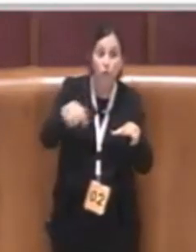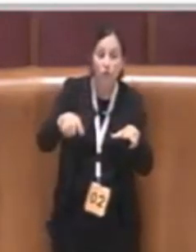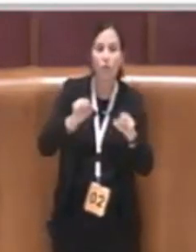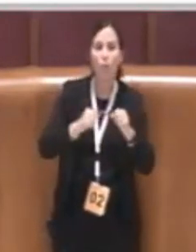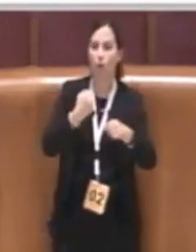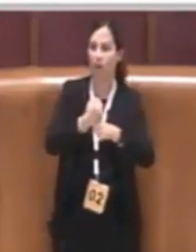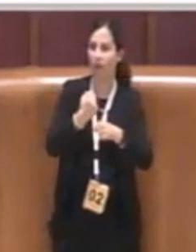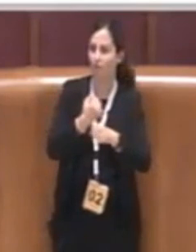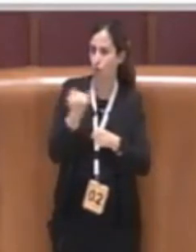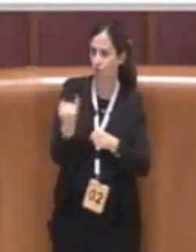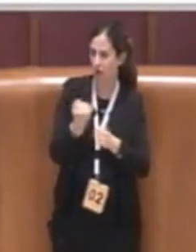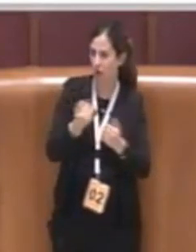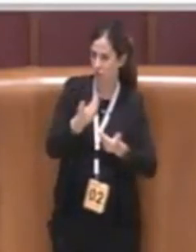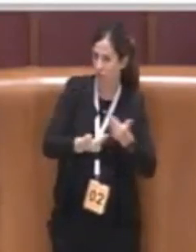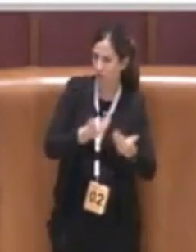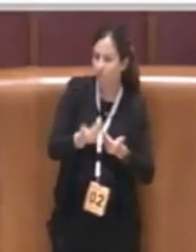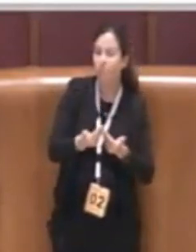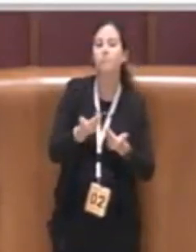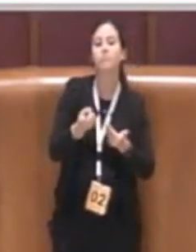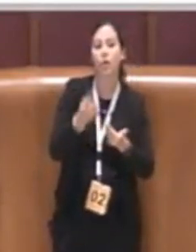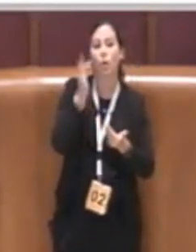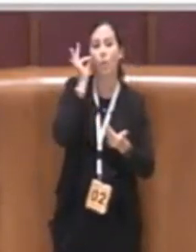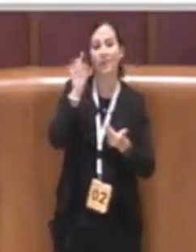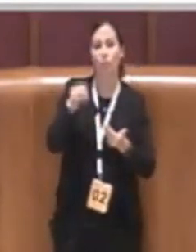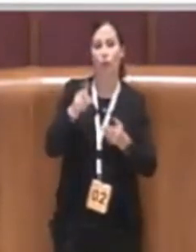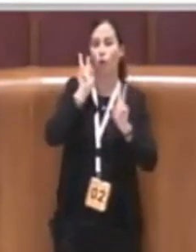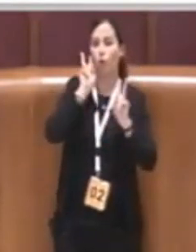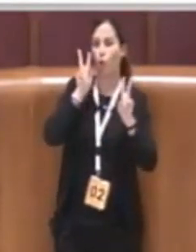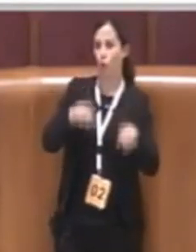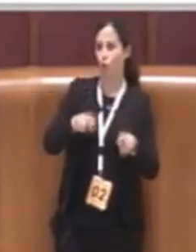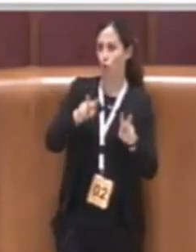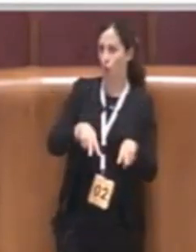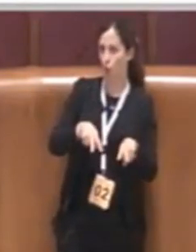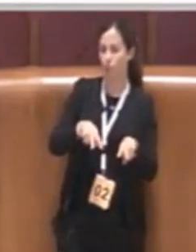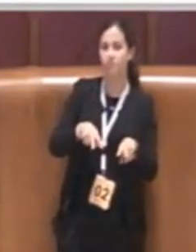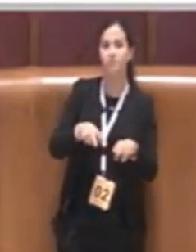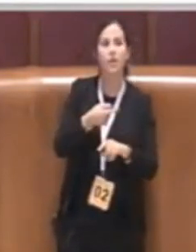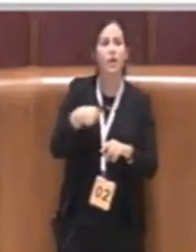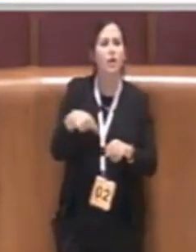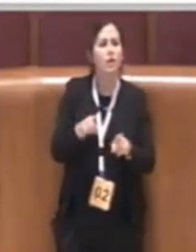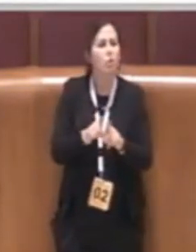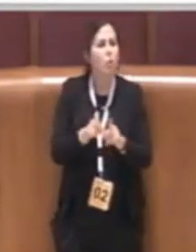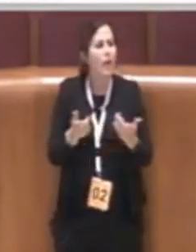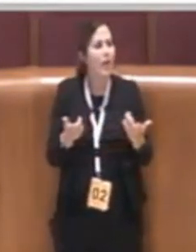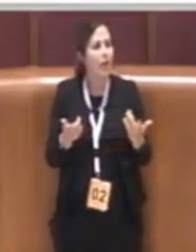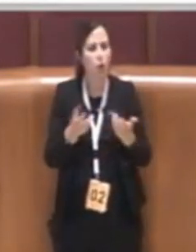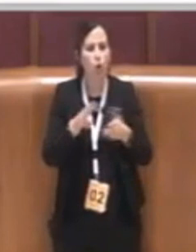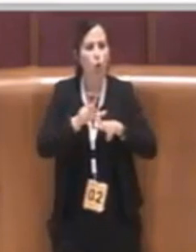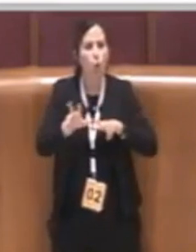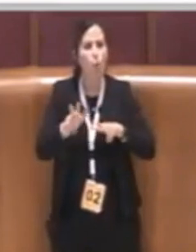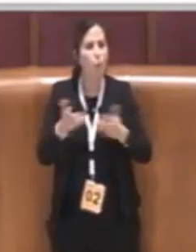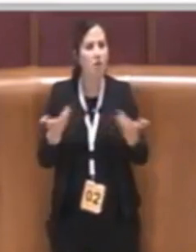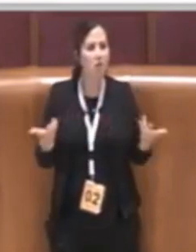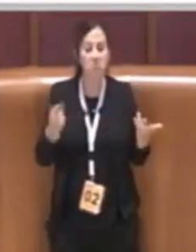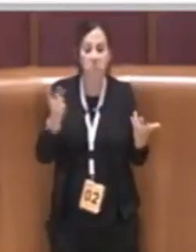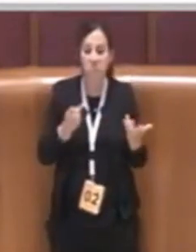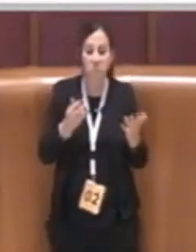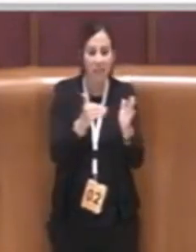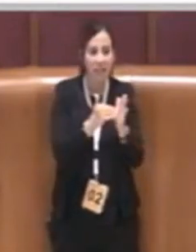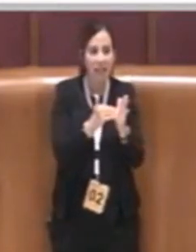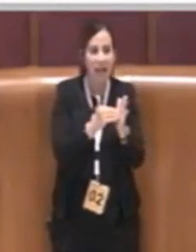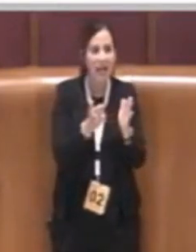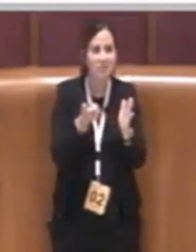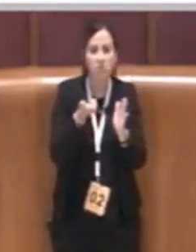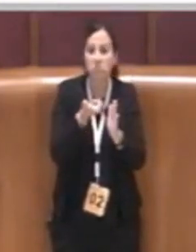attività di controllo noi ad oggi quindi come comune non sappiamo come detto prima quanti siano questi alloggi come